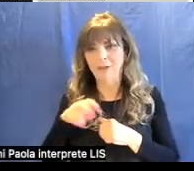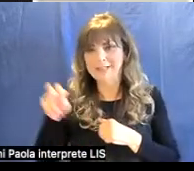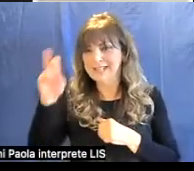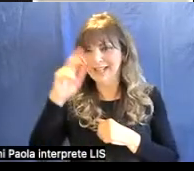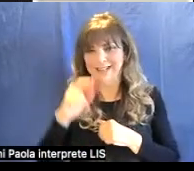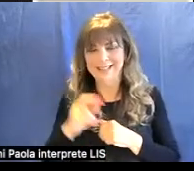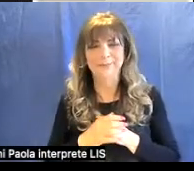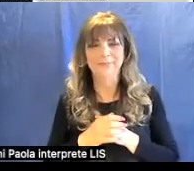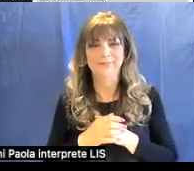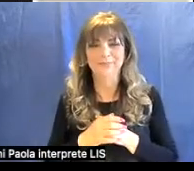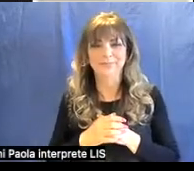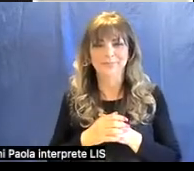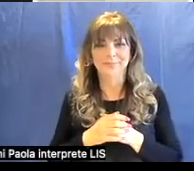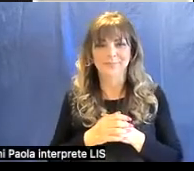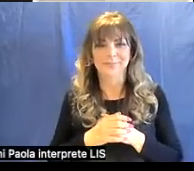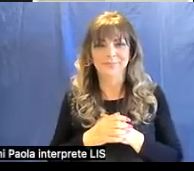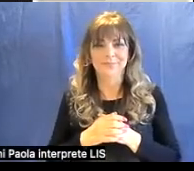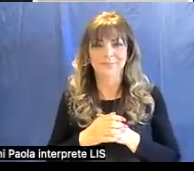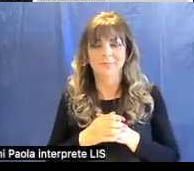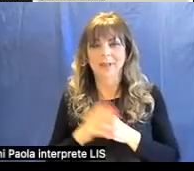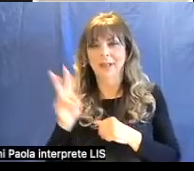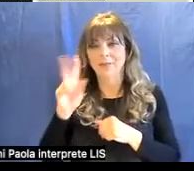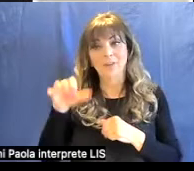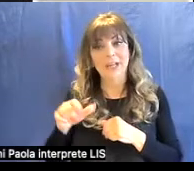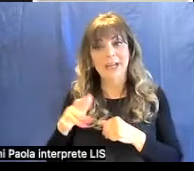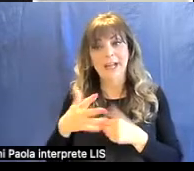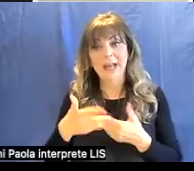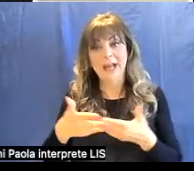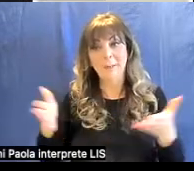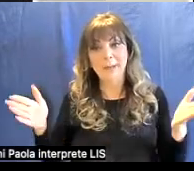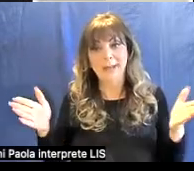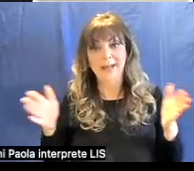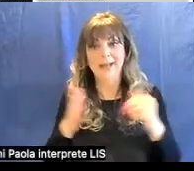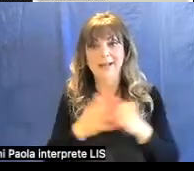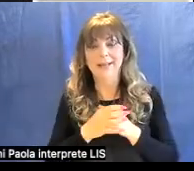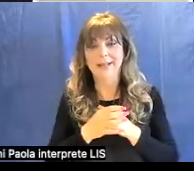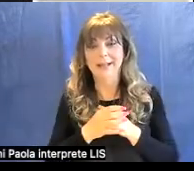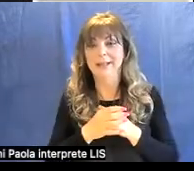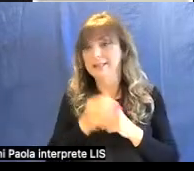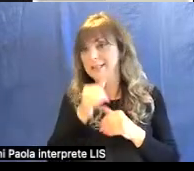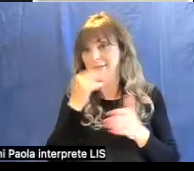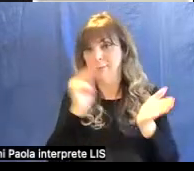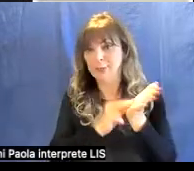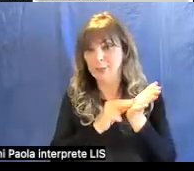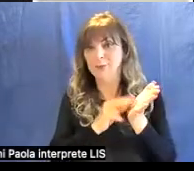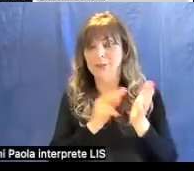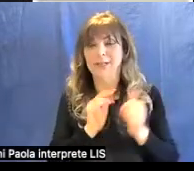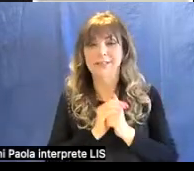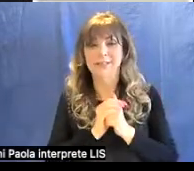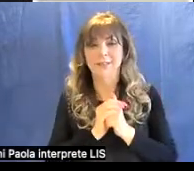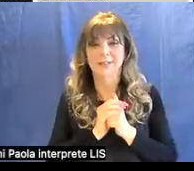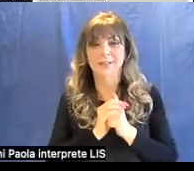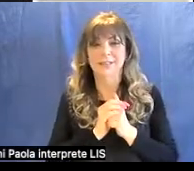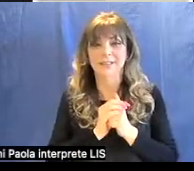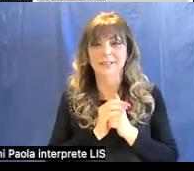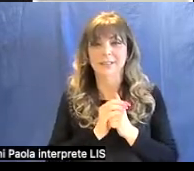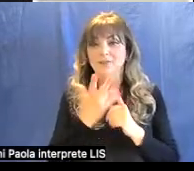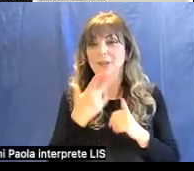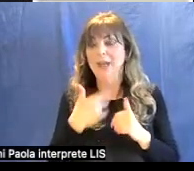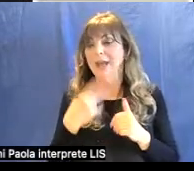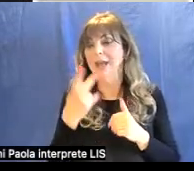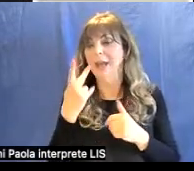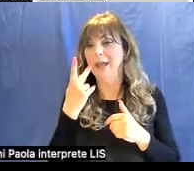Ecco, la villa è aperta su prenotazione quindi vi sono delle visite guidate